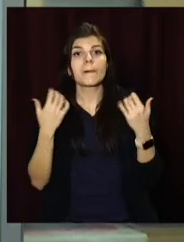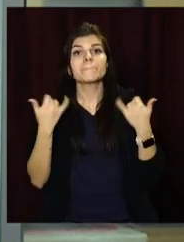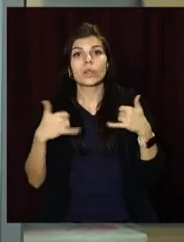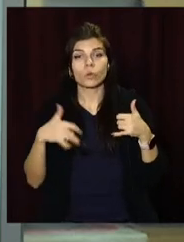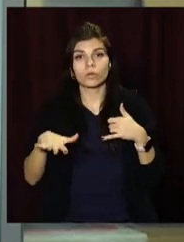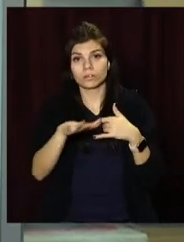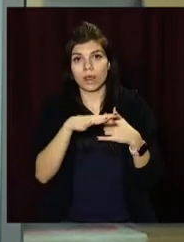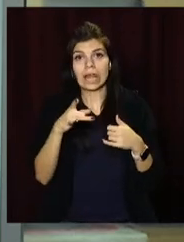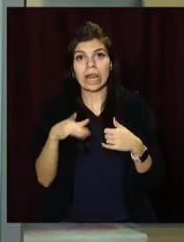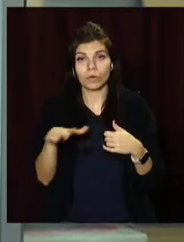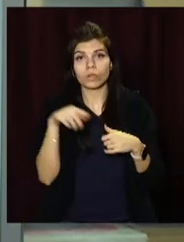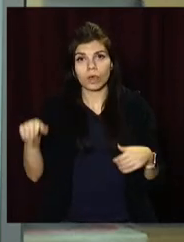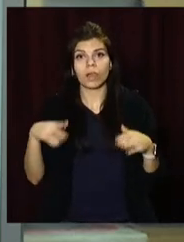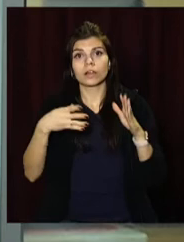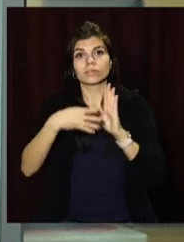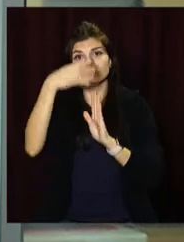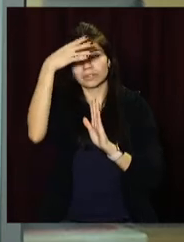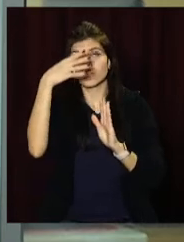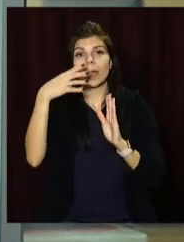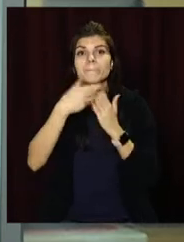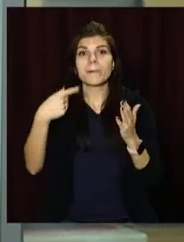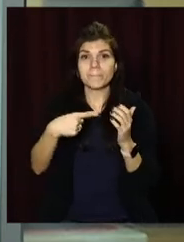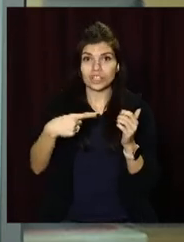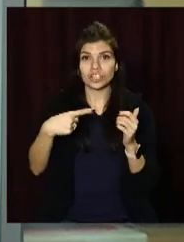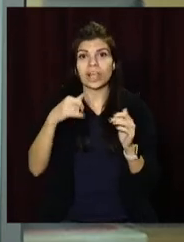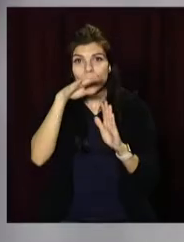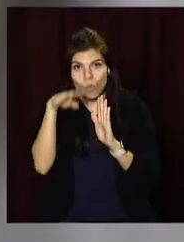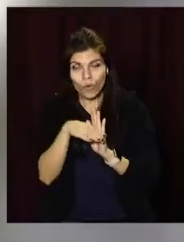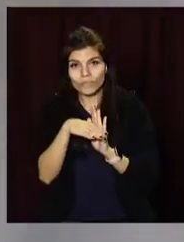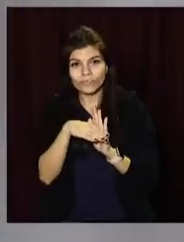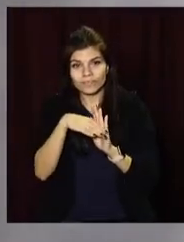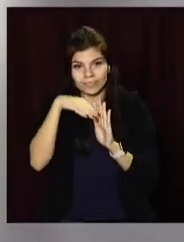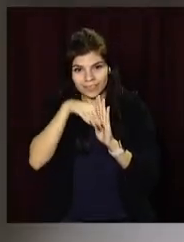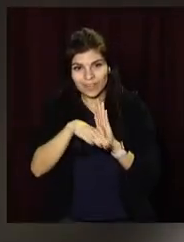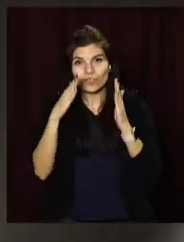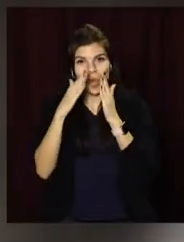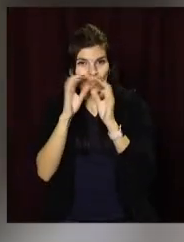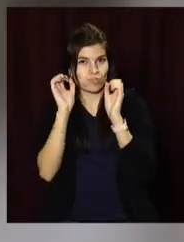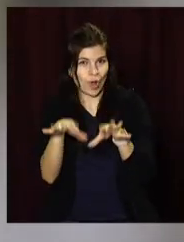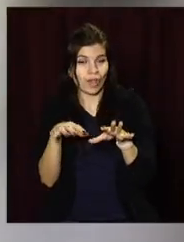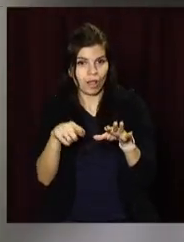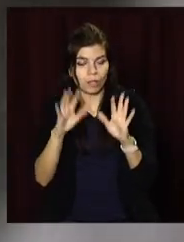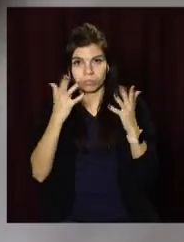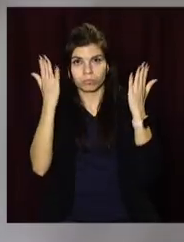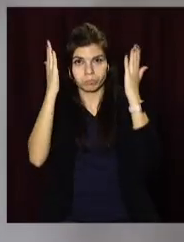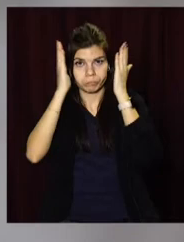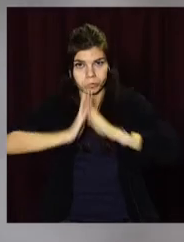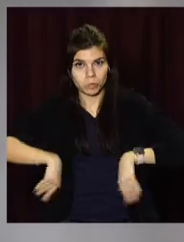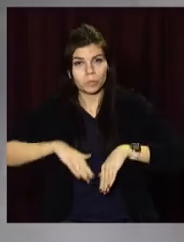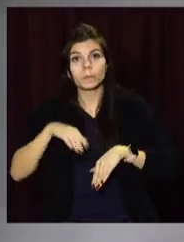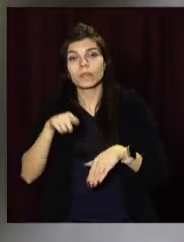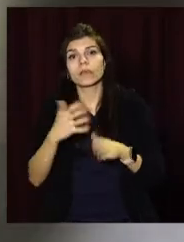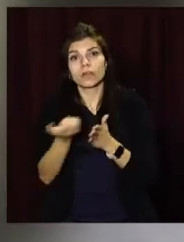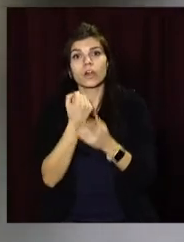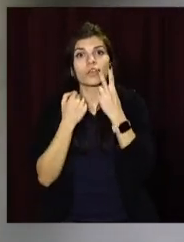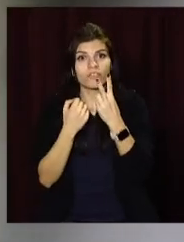районі міста. Там зруйнувалося перекриття між першим поверхом та підвалом двоповерхової покинутої будівлі. З-під завалів рятувальники дістали